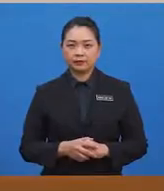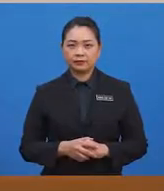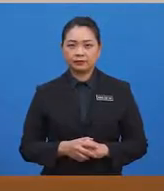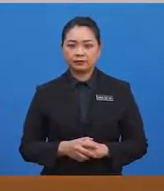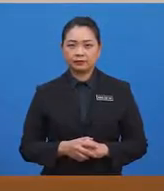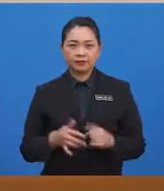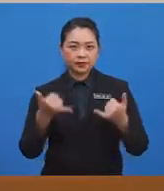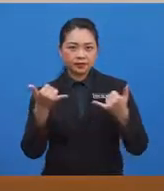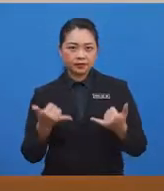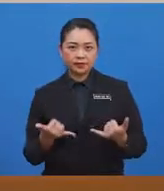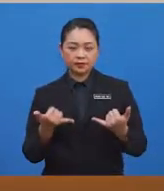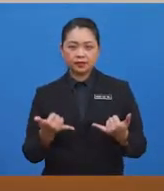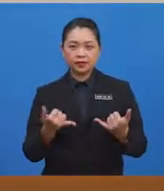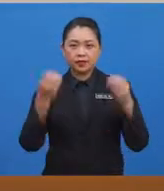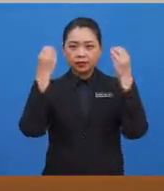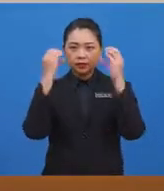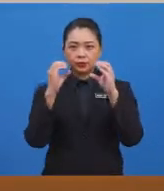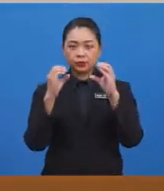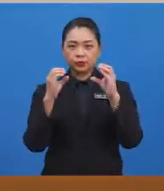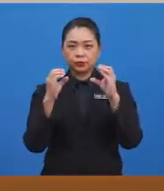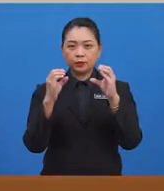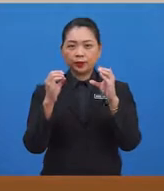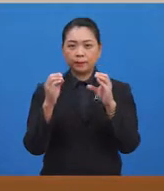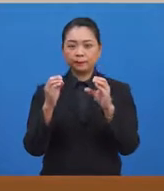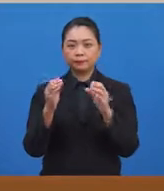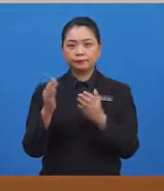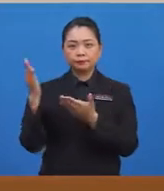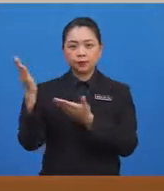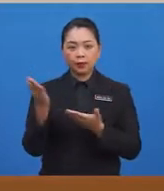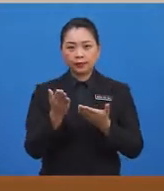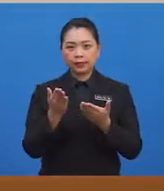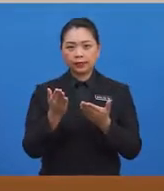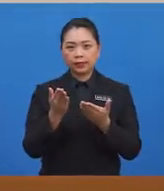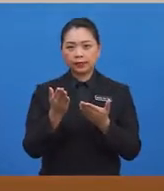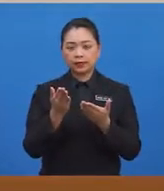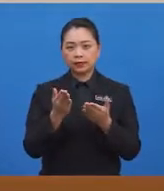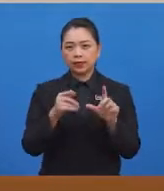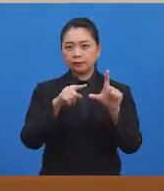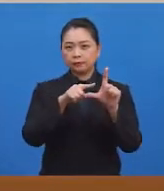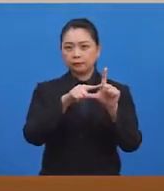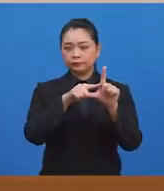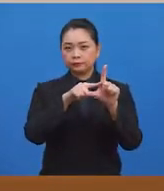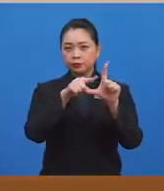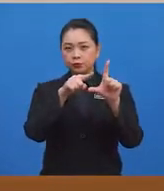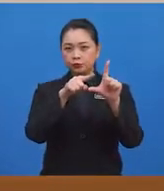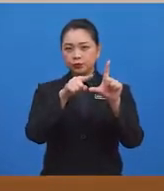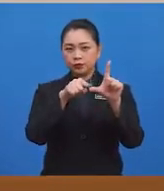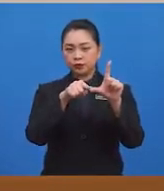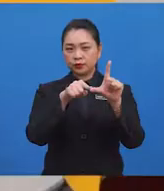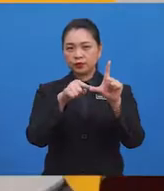Sekarang, cikgu bawakan penjuru ini ke sudut tegak.